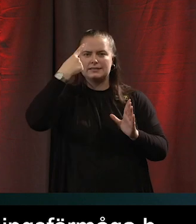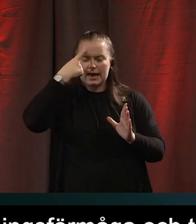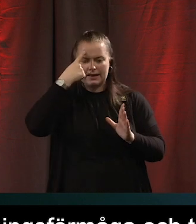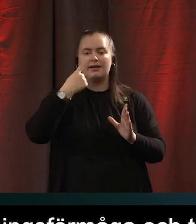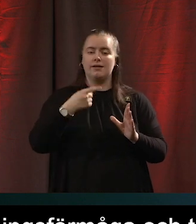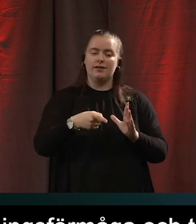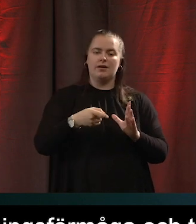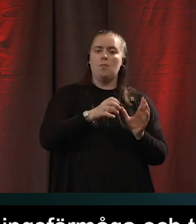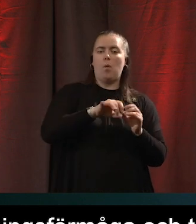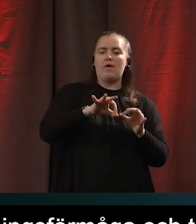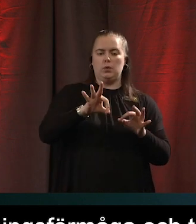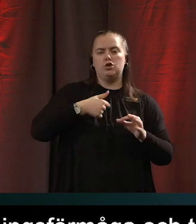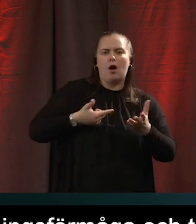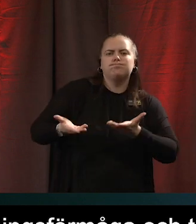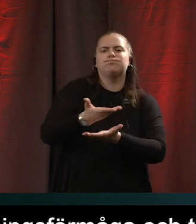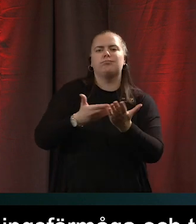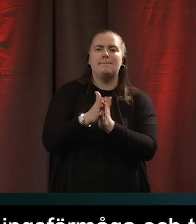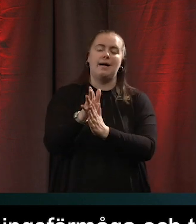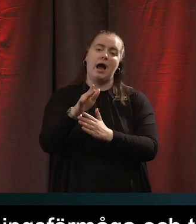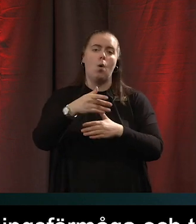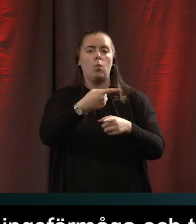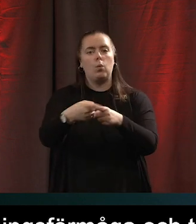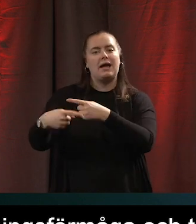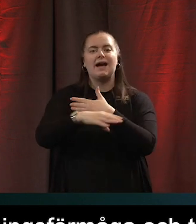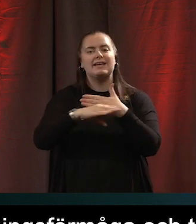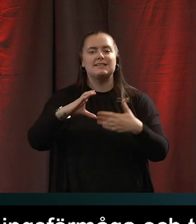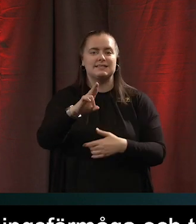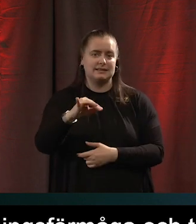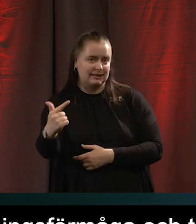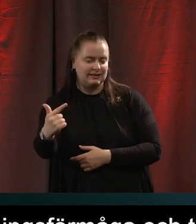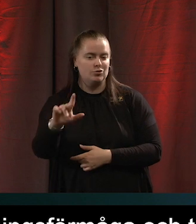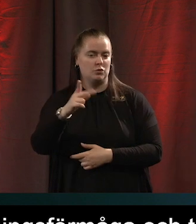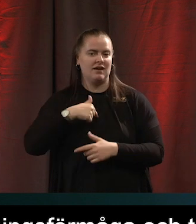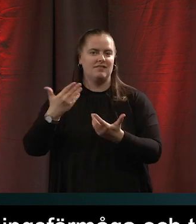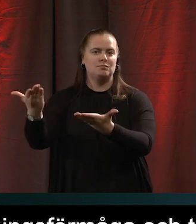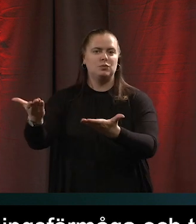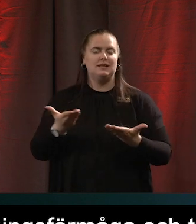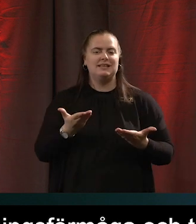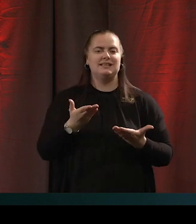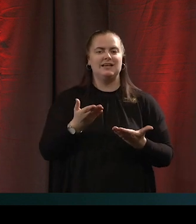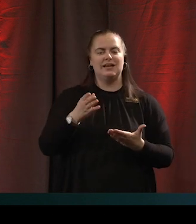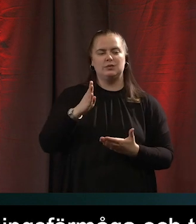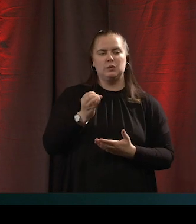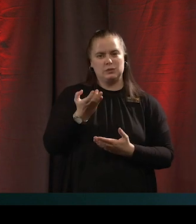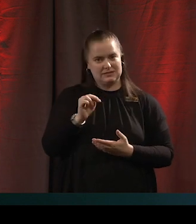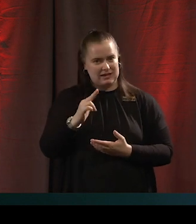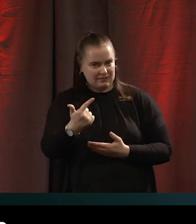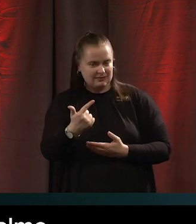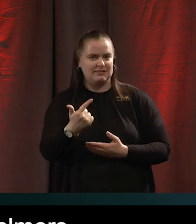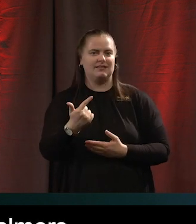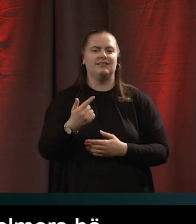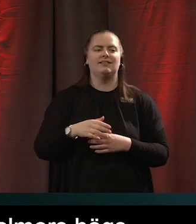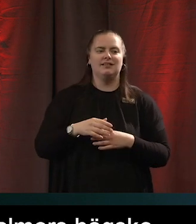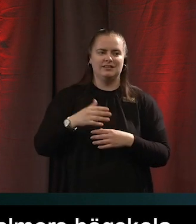digitala gränssnitt. För att tala om detta har vi bjudit in en docent i produktionsergonomi vid Chalmers tekniska högskola i